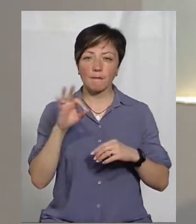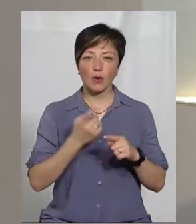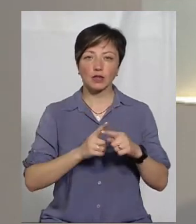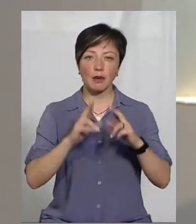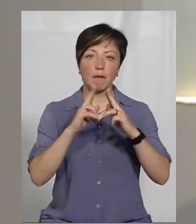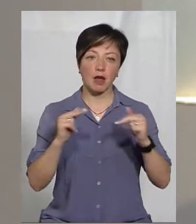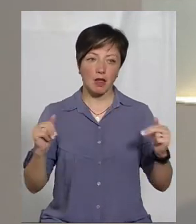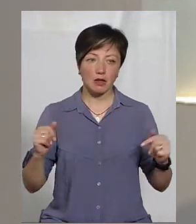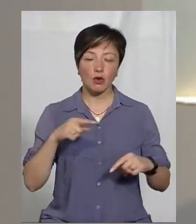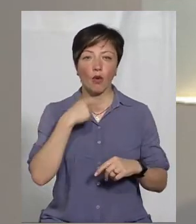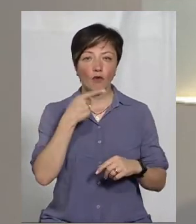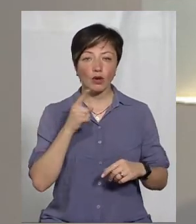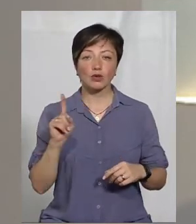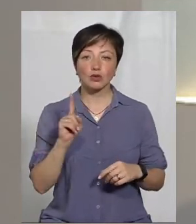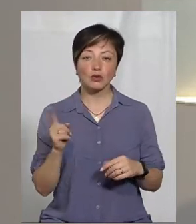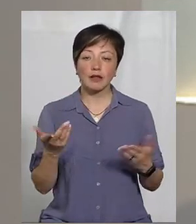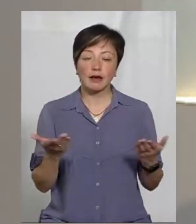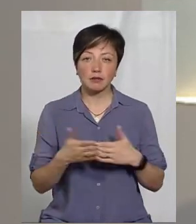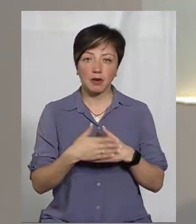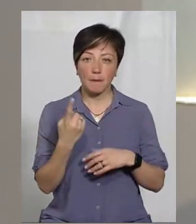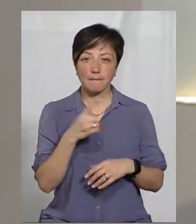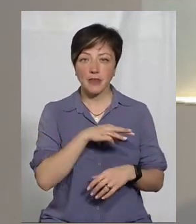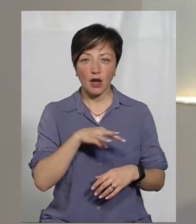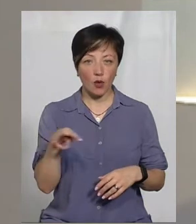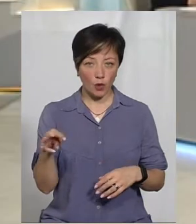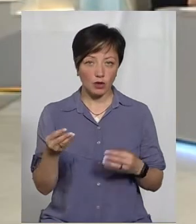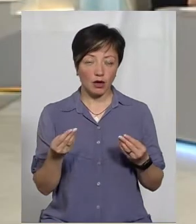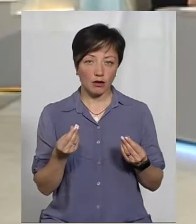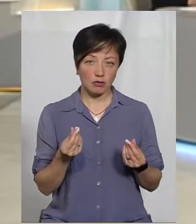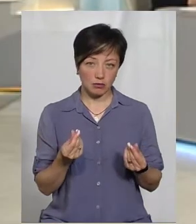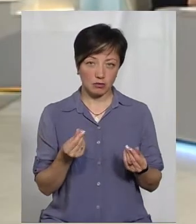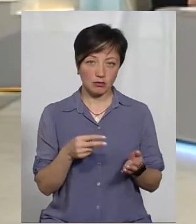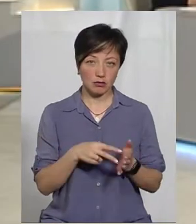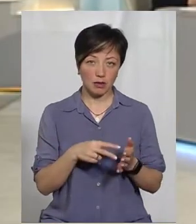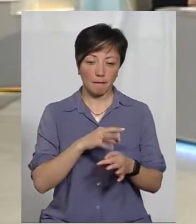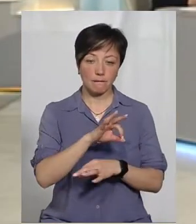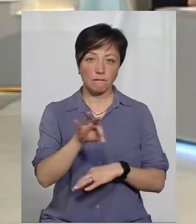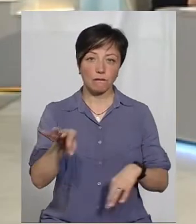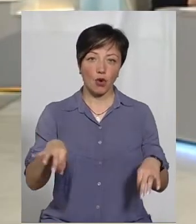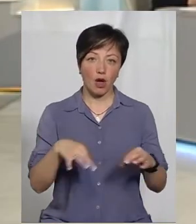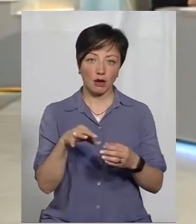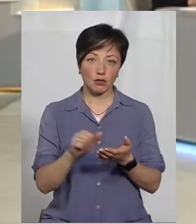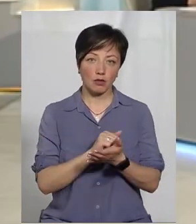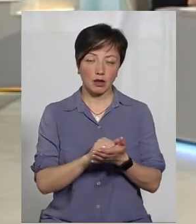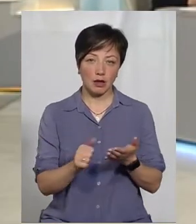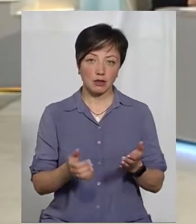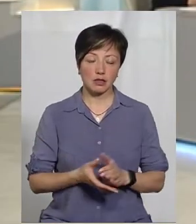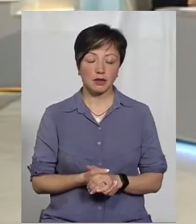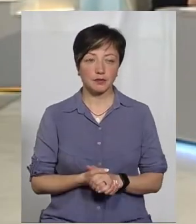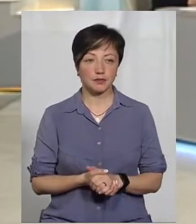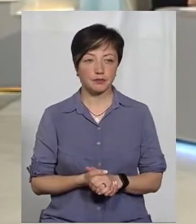Сангушків, говорили, що десь близько мільйона коштує виготовлення проєктної